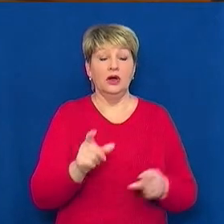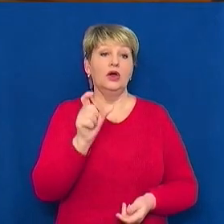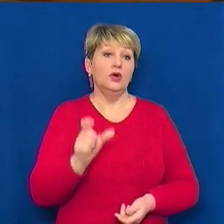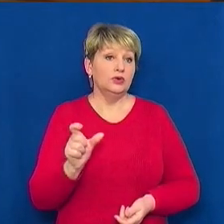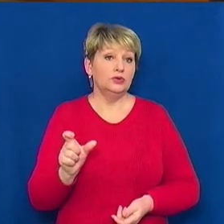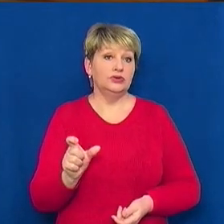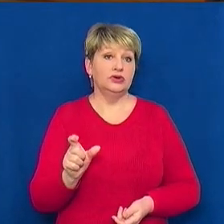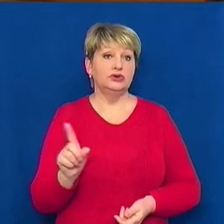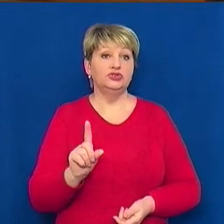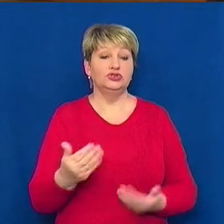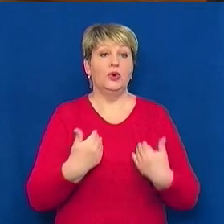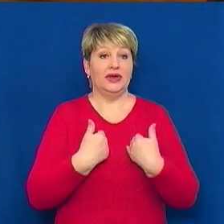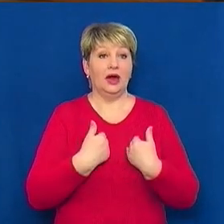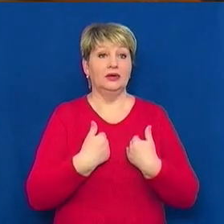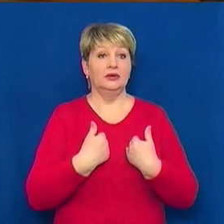допустимо,